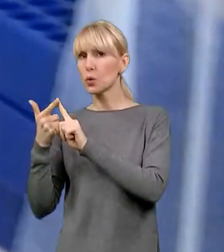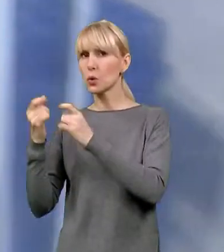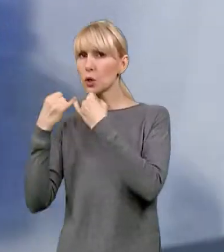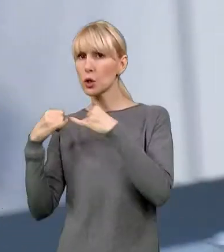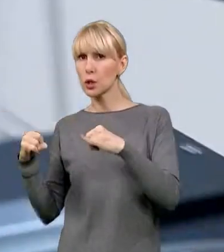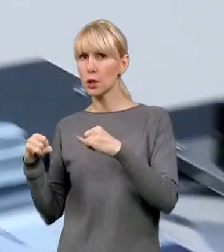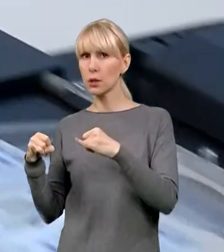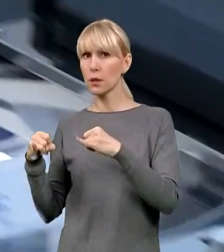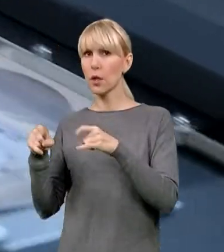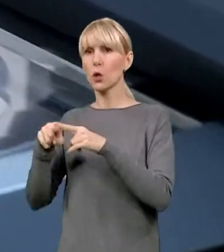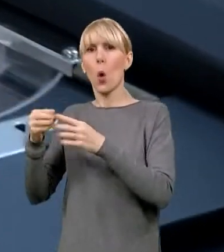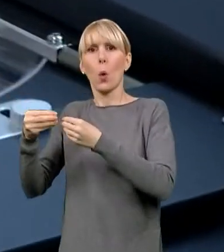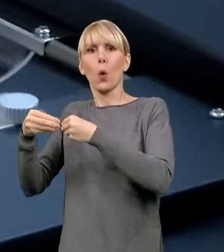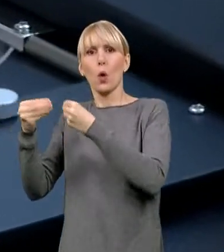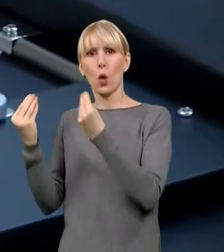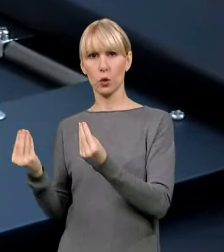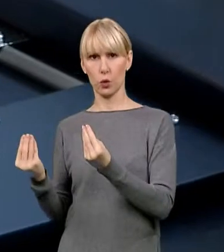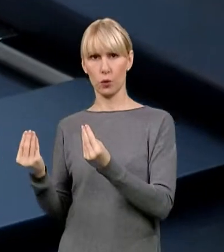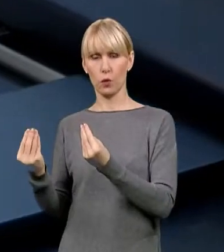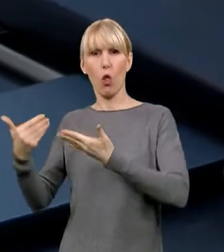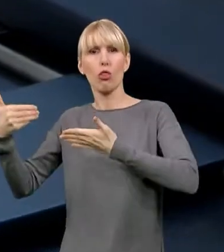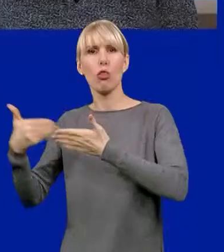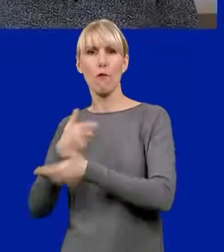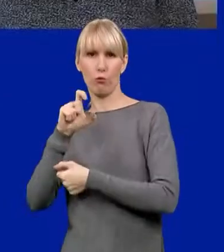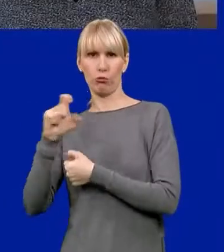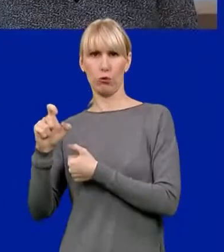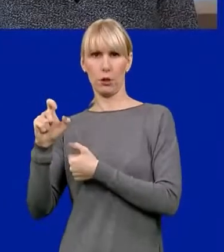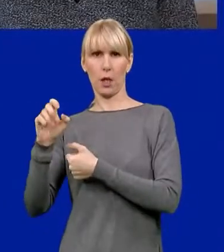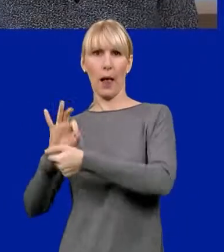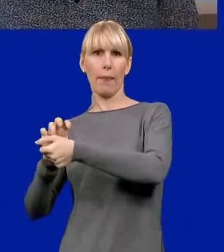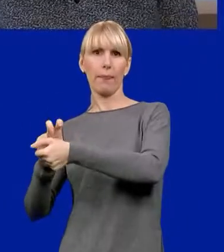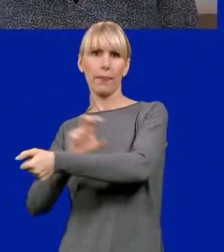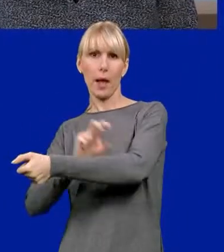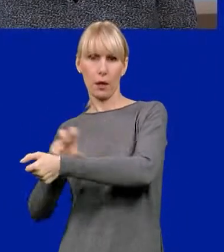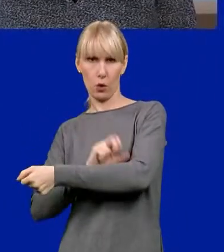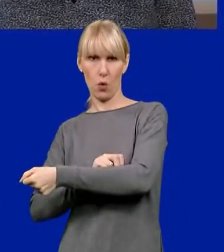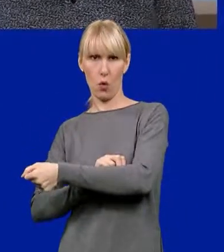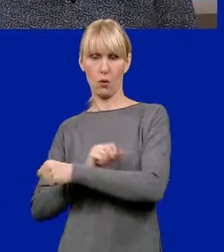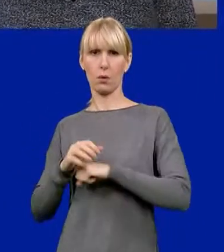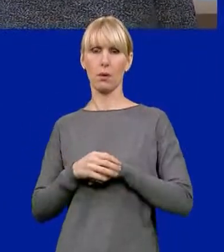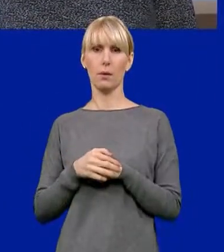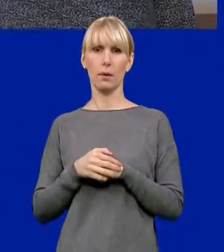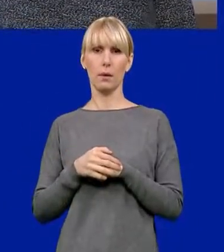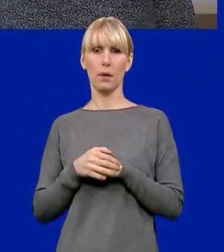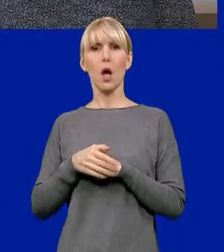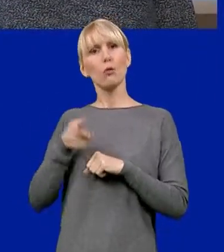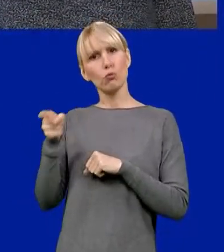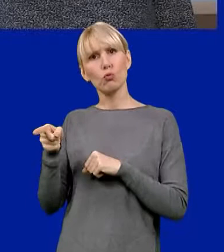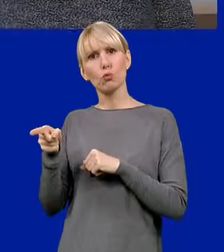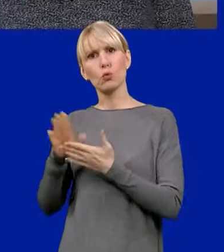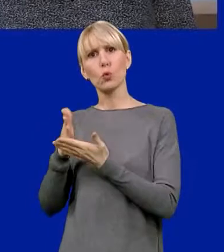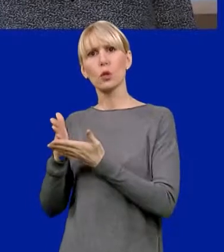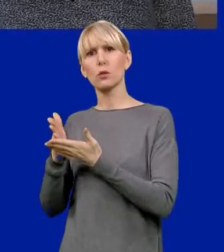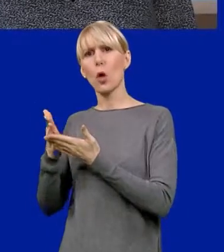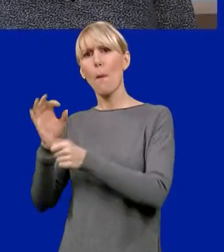to jest projekt rozwoju innowacyjnej technologii do uzyskiwania leków klasy insulin czy analogów insulin. I to jest projekt typowo